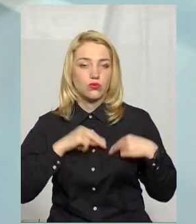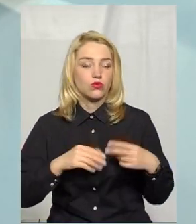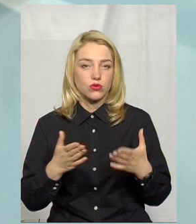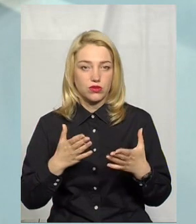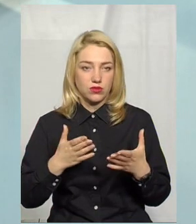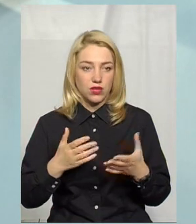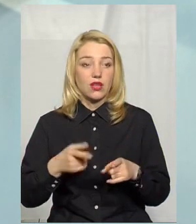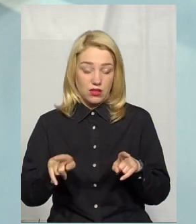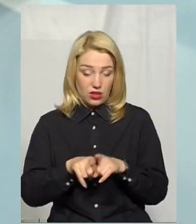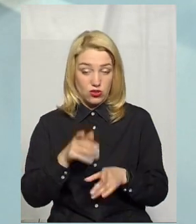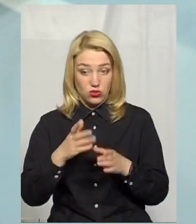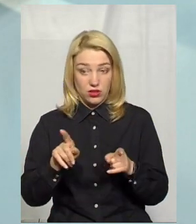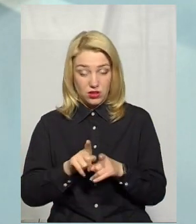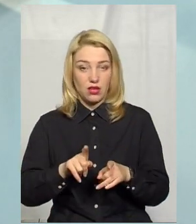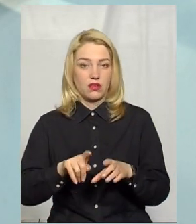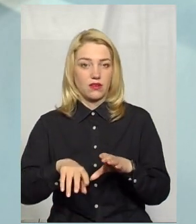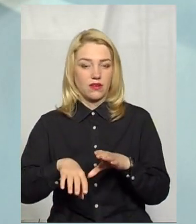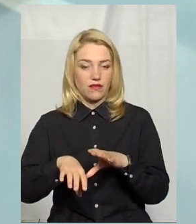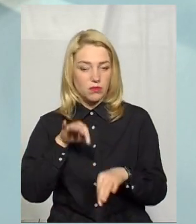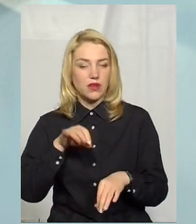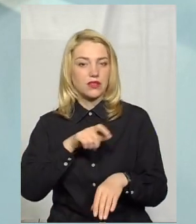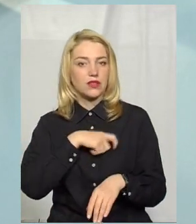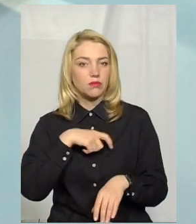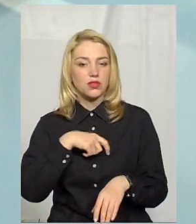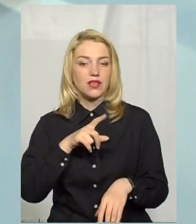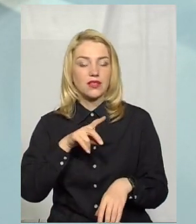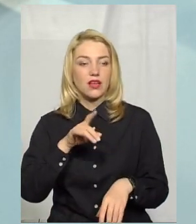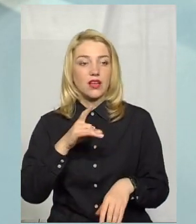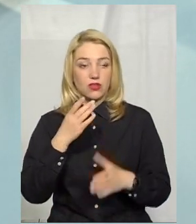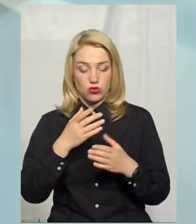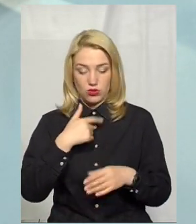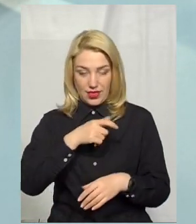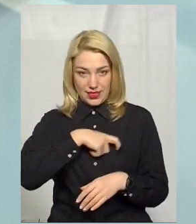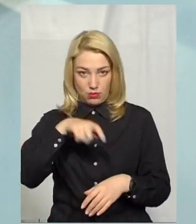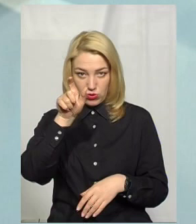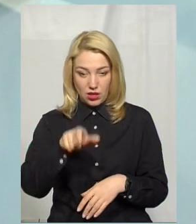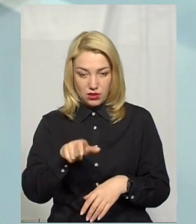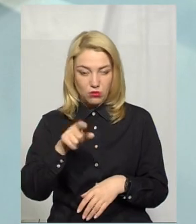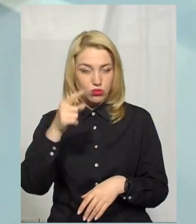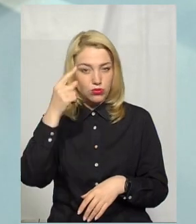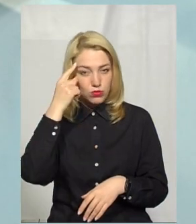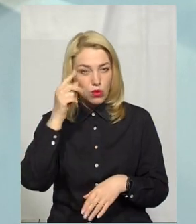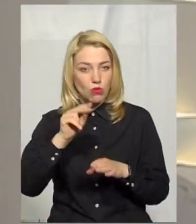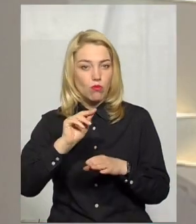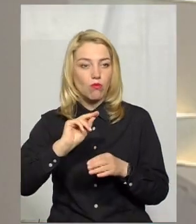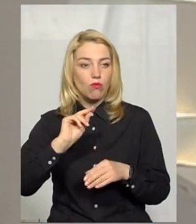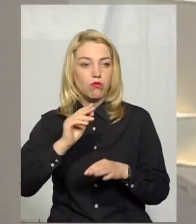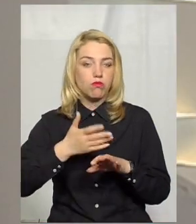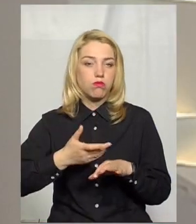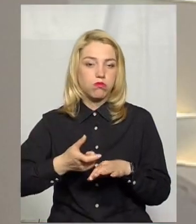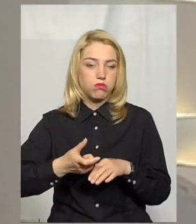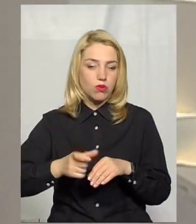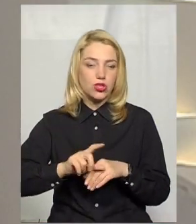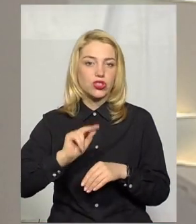підходити до виборів Якщо вибирати депутатів Задуматись над вибором депутата Довше ніж вибирати телефон